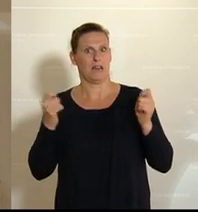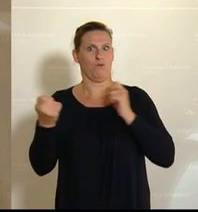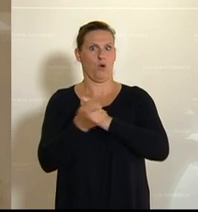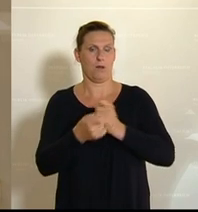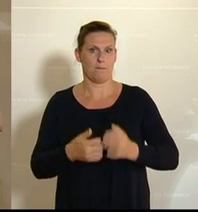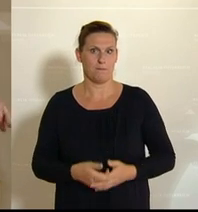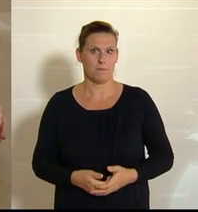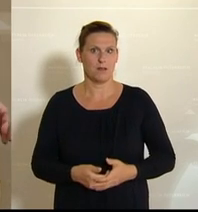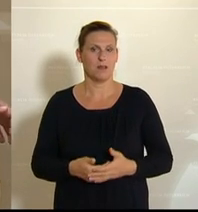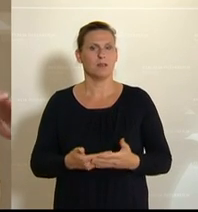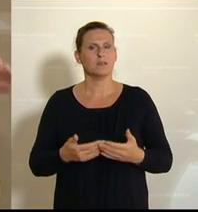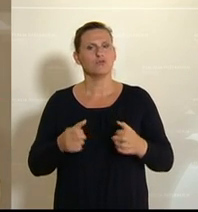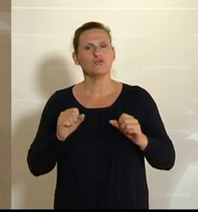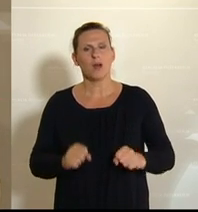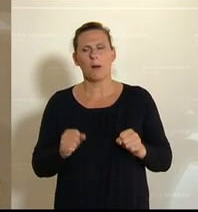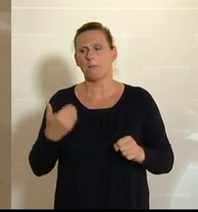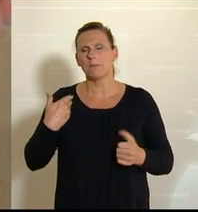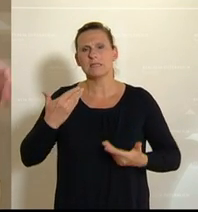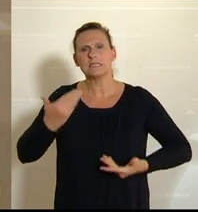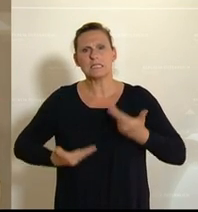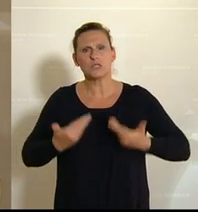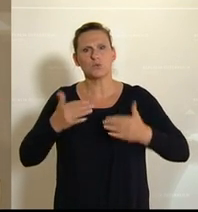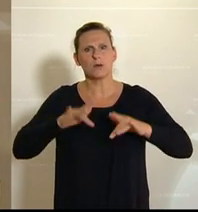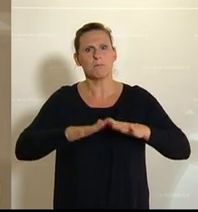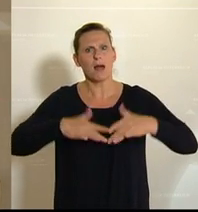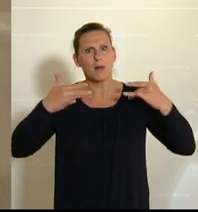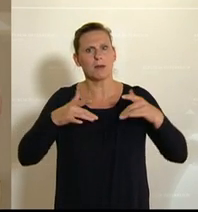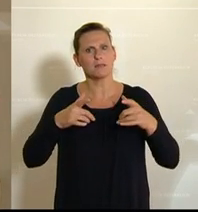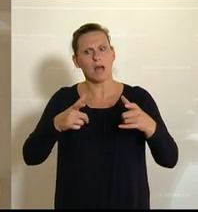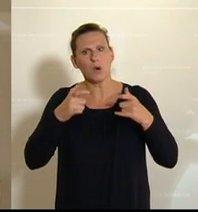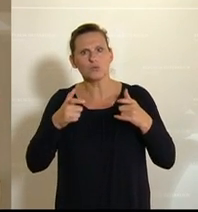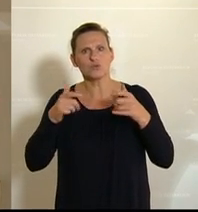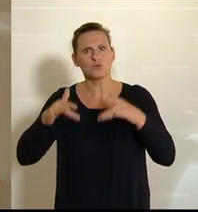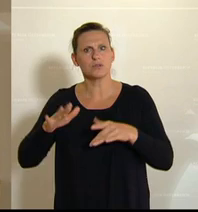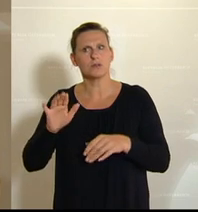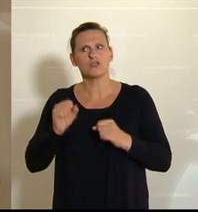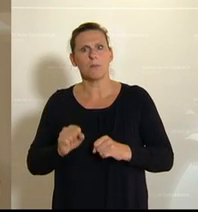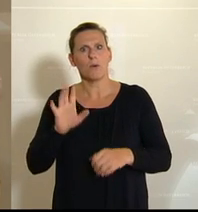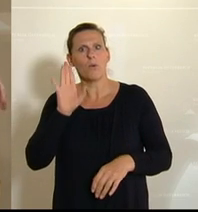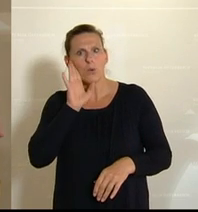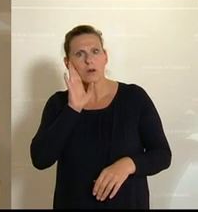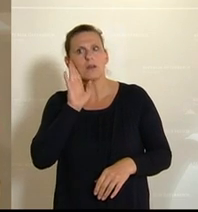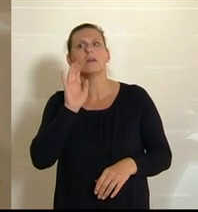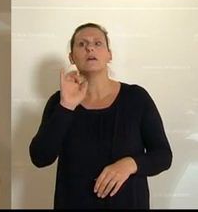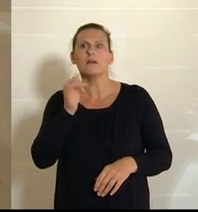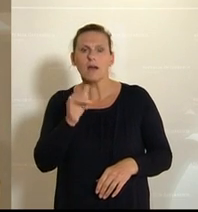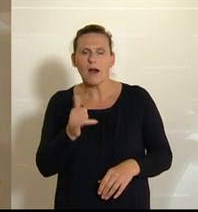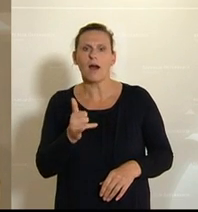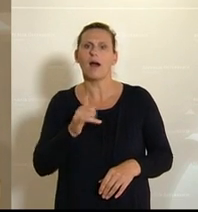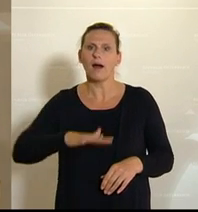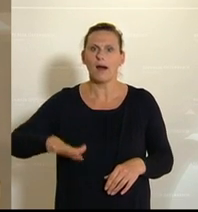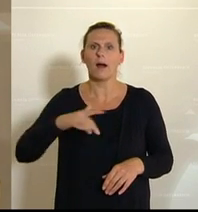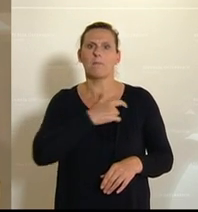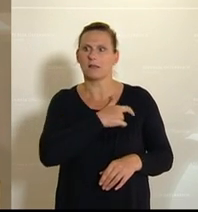oft haben wir in den letzten Sitzungen, sei es jetzt hier im Parlament oder in den Ausschüssen, in den zuständigen Ausschüssen gehört, ja, und das über alle